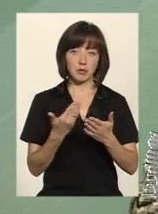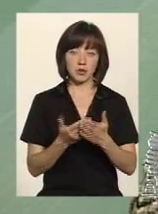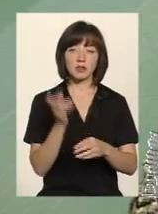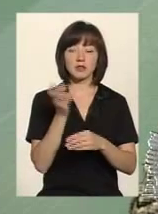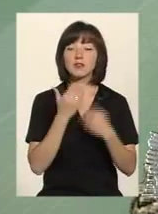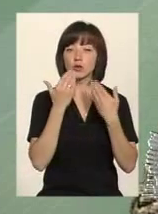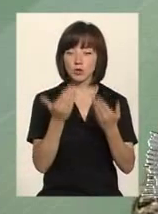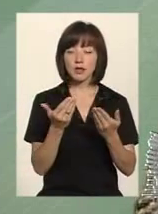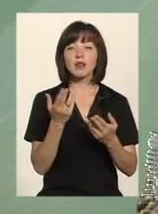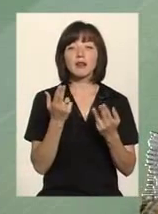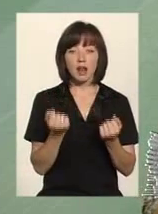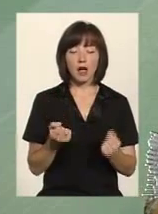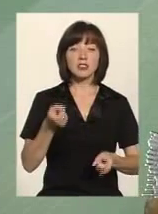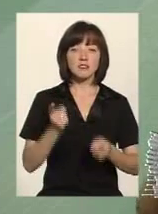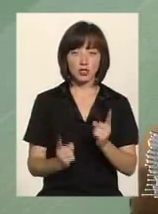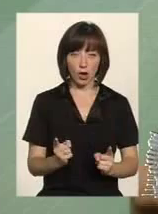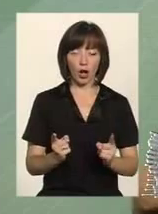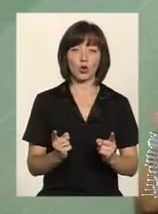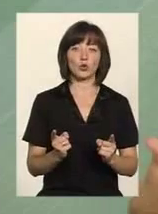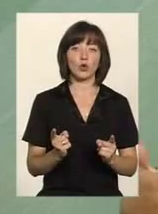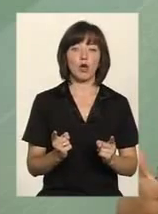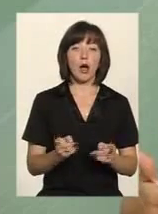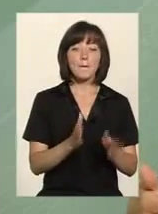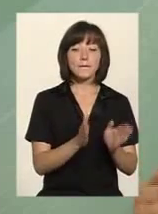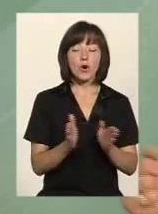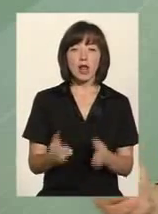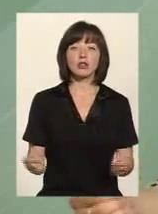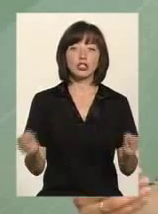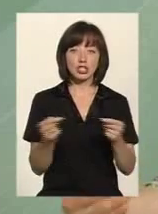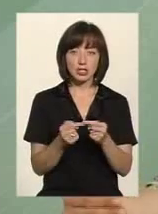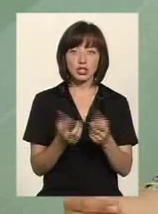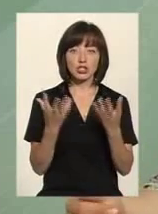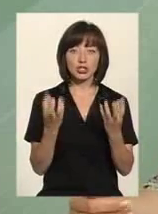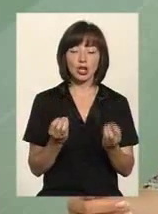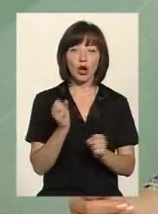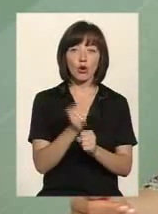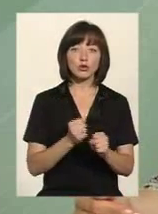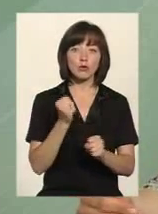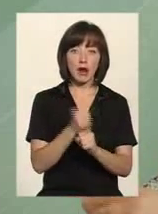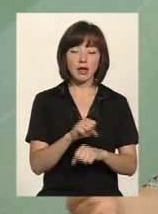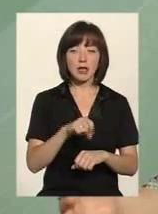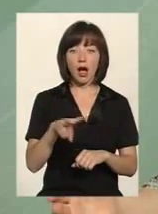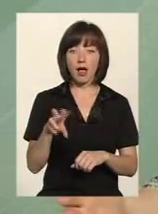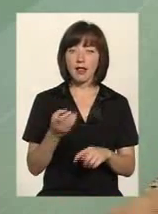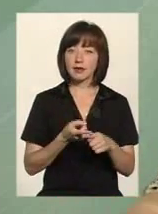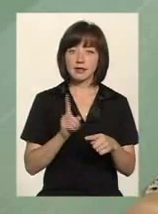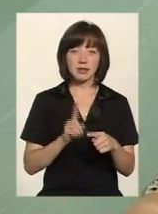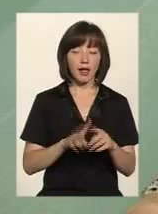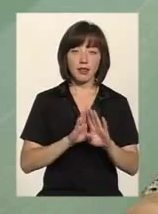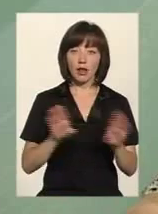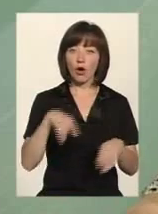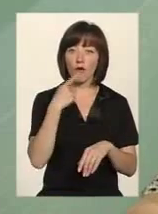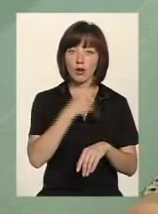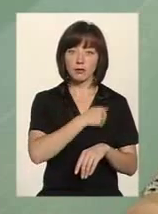Звичайно, на жаль, порядок чіткий, ще розробляється. Але це не говорить про те, що